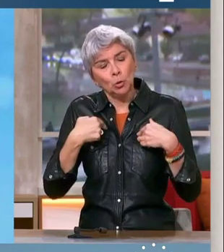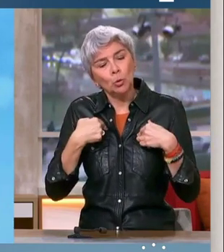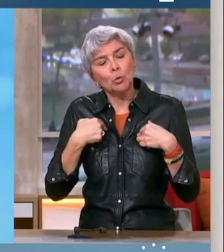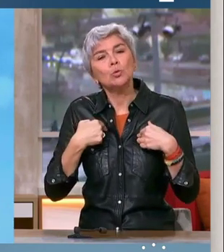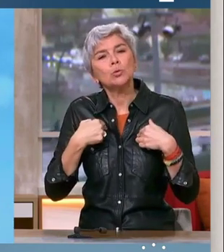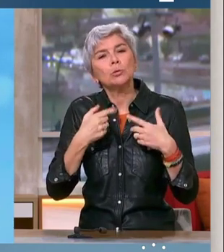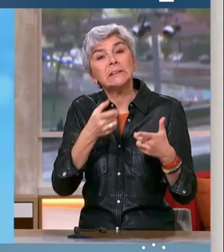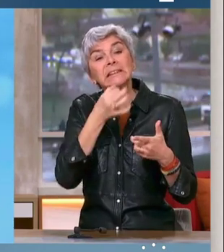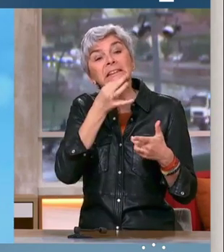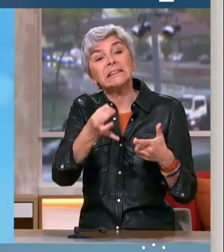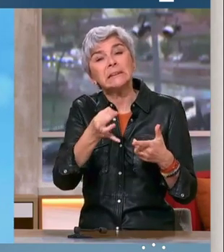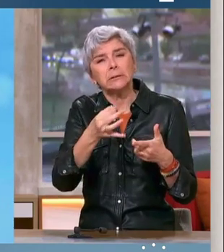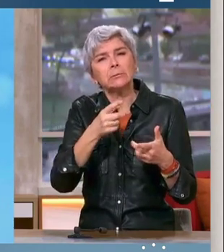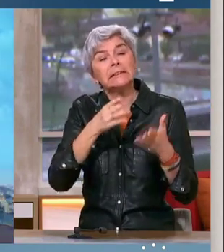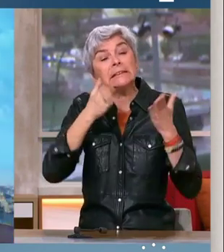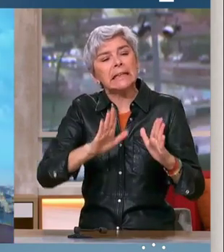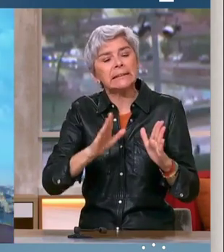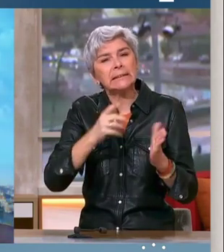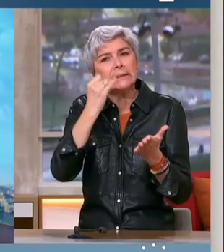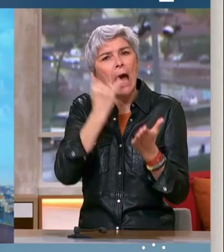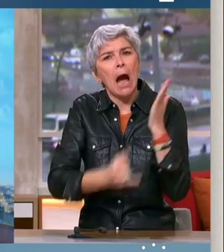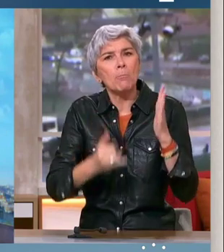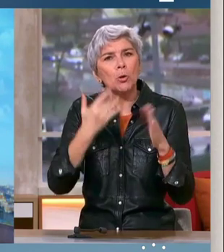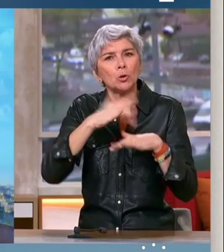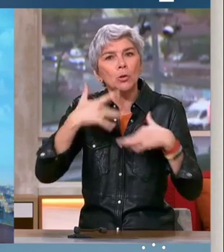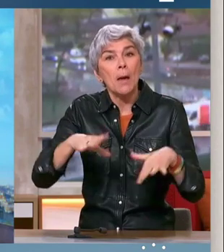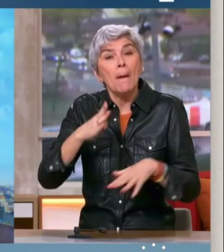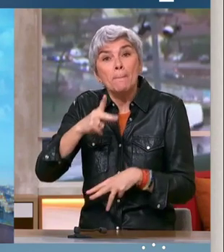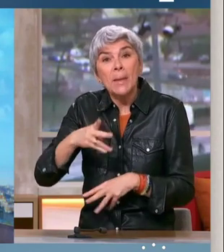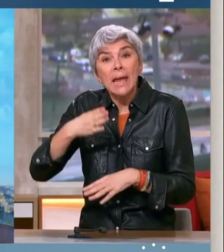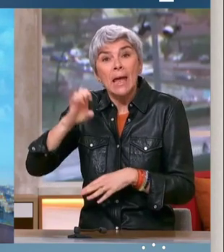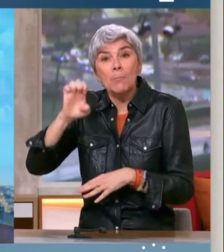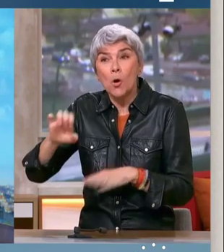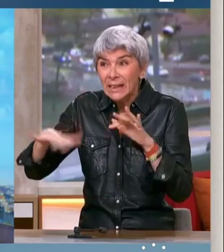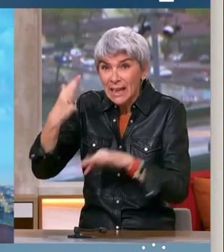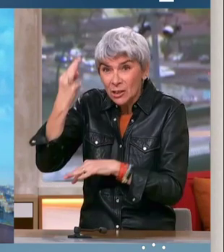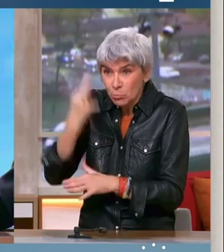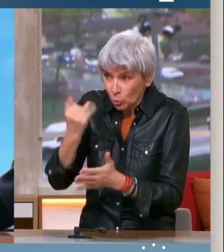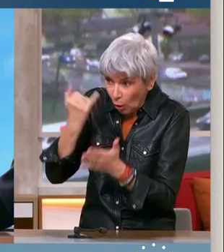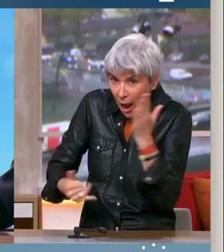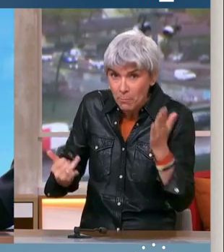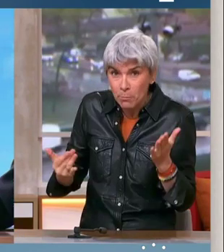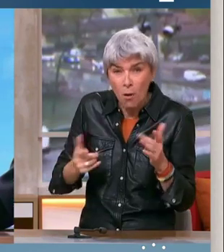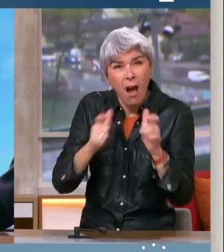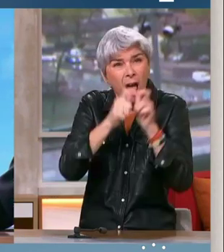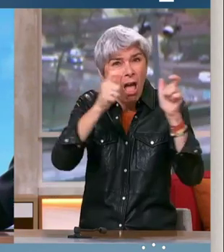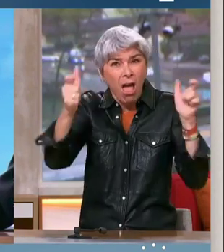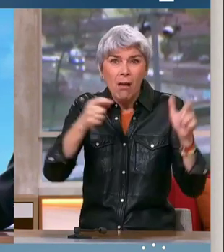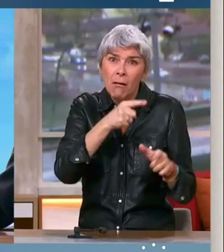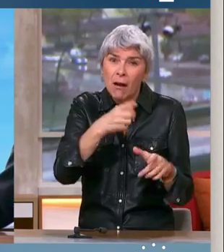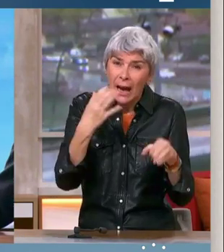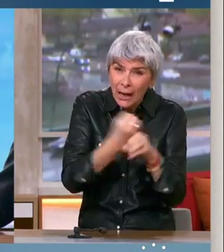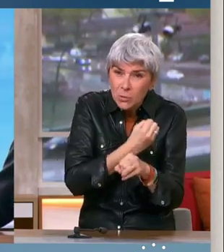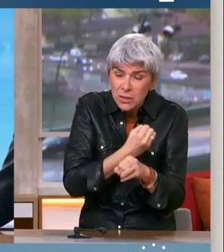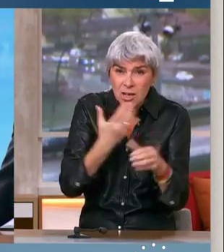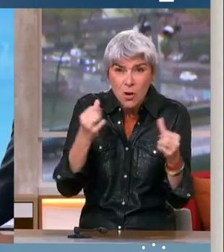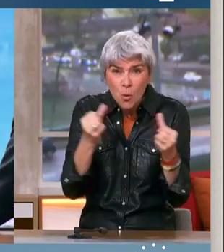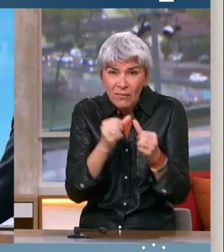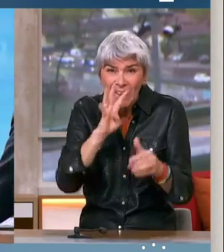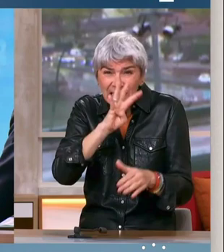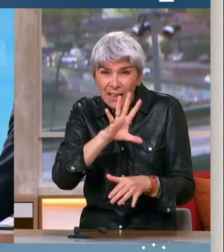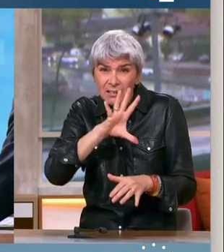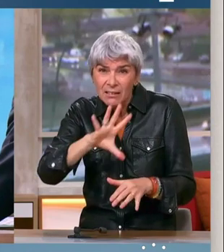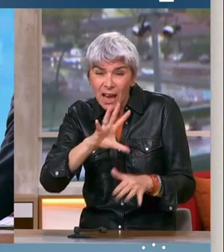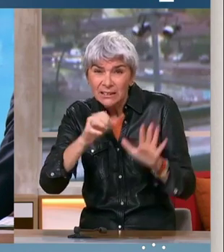appliquons le taux d'imposition que tout le monde doit payer. Une PME, ça paye 15% d'impôts. Mais ces grandes boîtes, elles arrivent à n'en payer que 4,